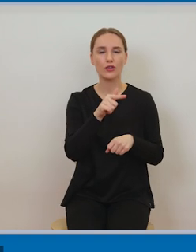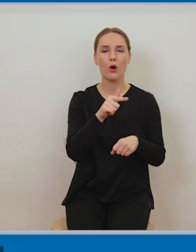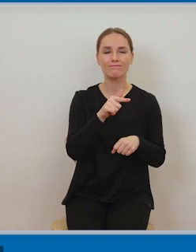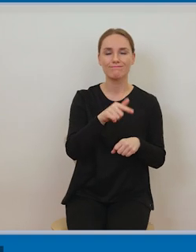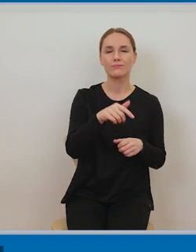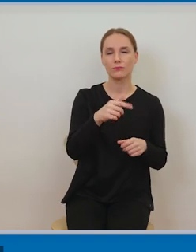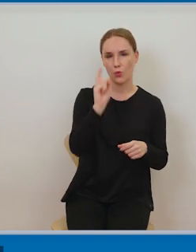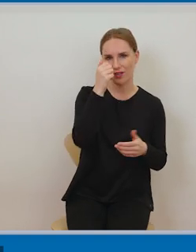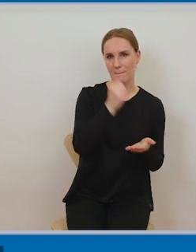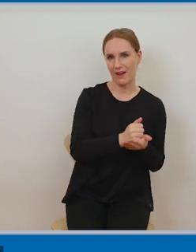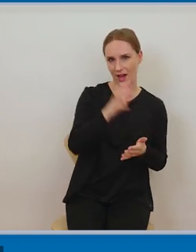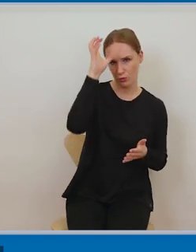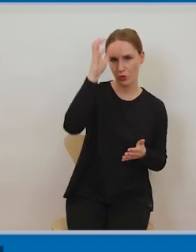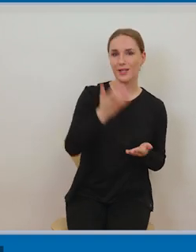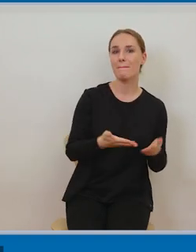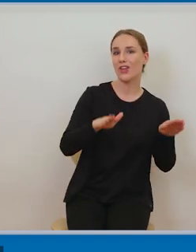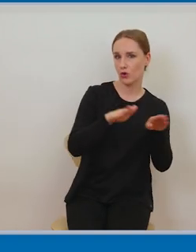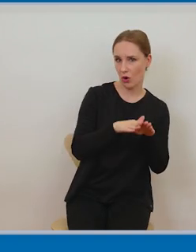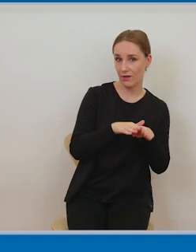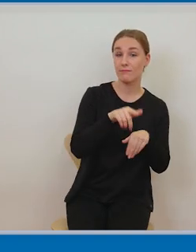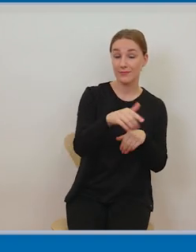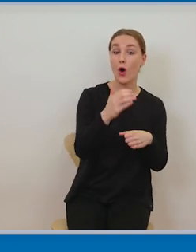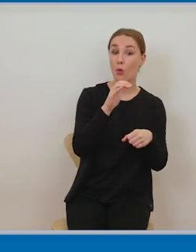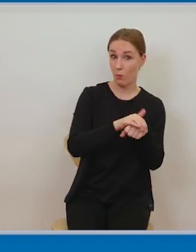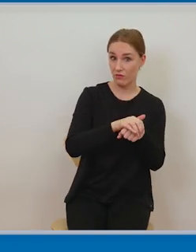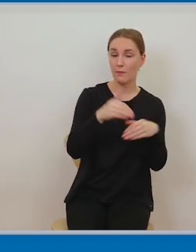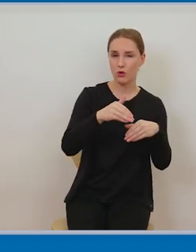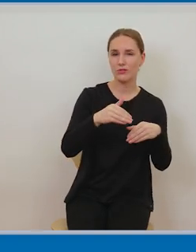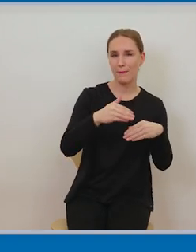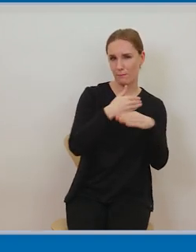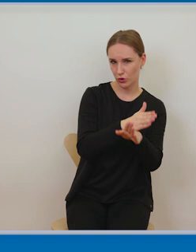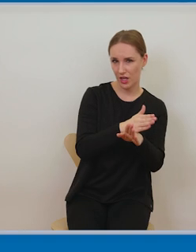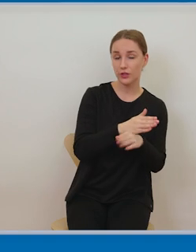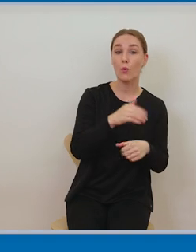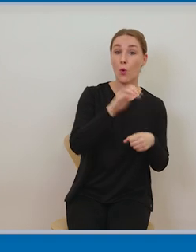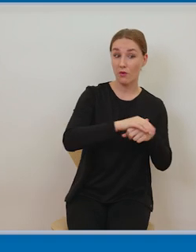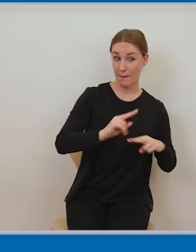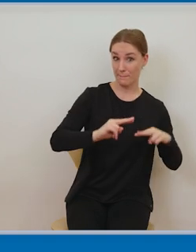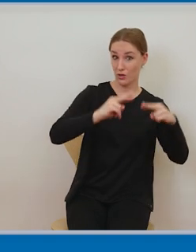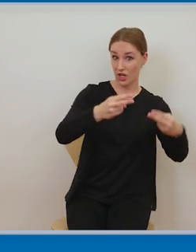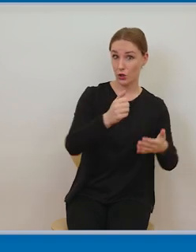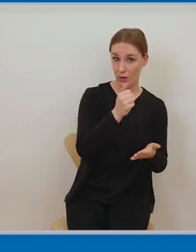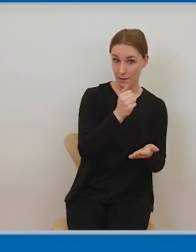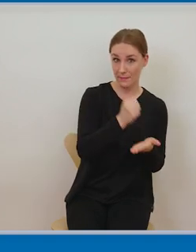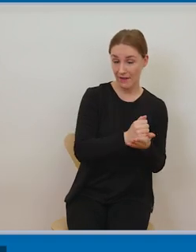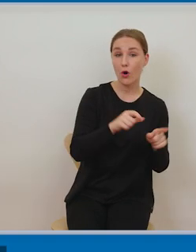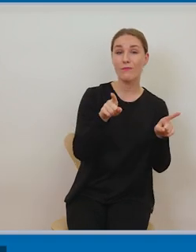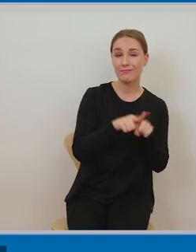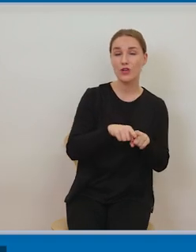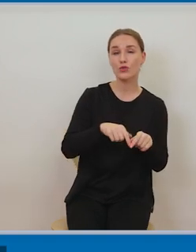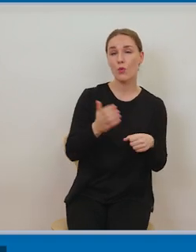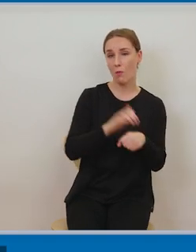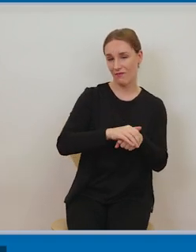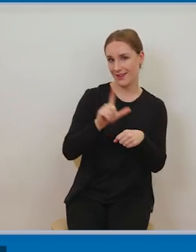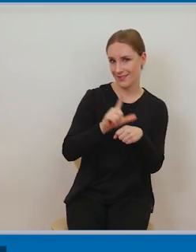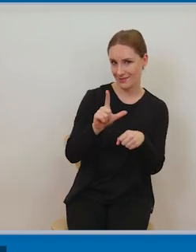umowy możemy podzielić na umowy przenoszące prawa oraz umowy licencyjne. W praktyce, w związku